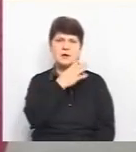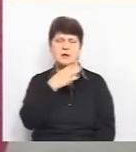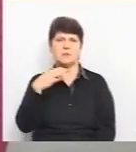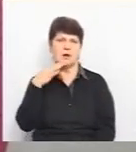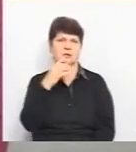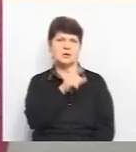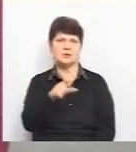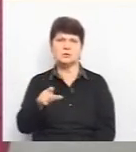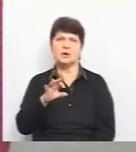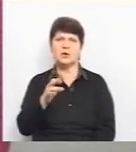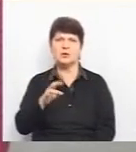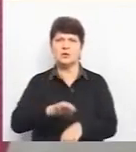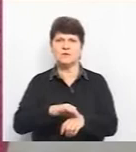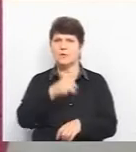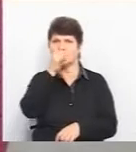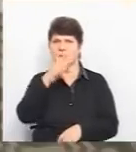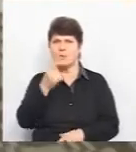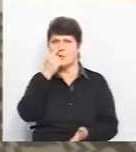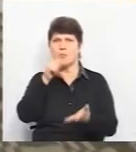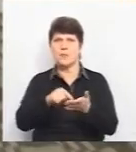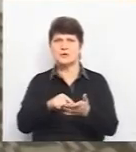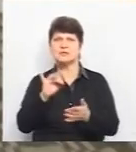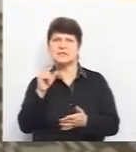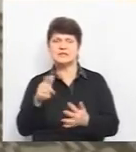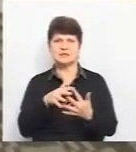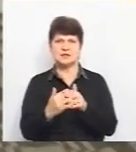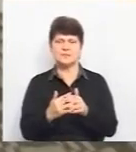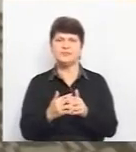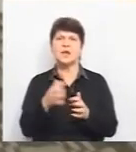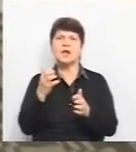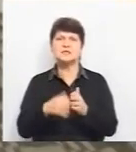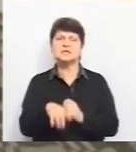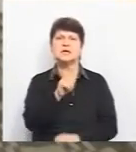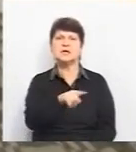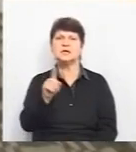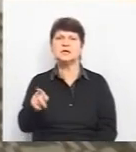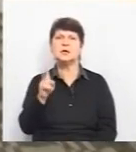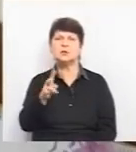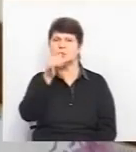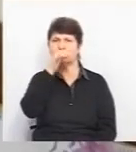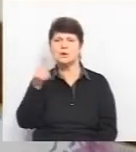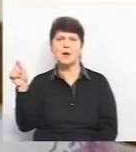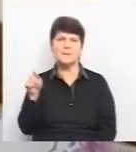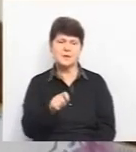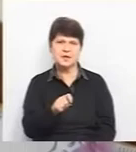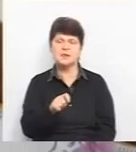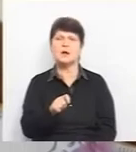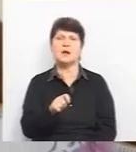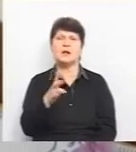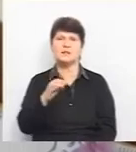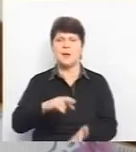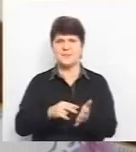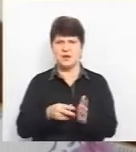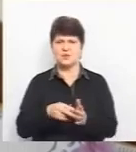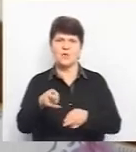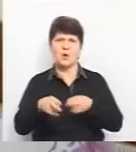людей онкохворих не можуть добратися з сіл. Серед тих, хто не змогла приїхати на планову операцію – Оксана Усата. Жінка мешкає